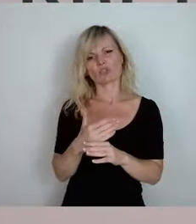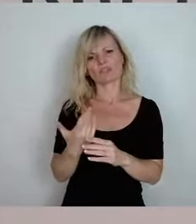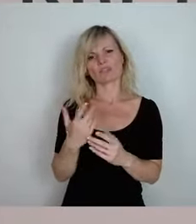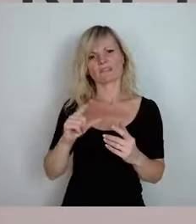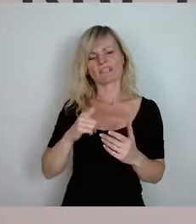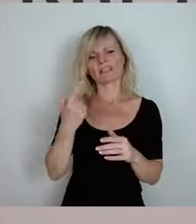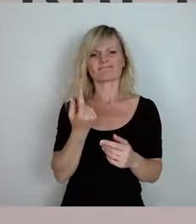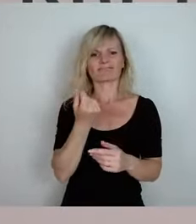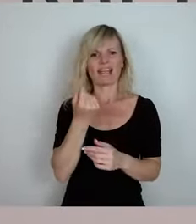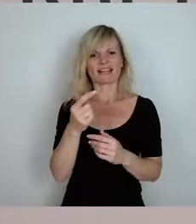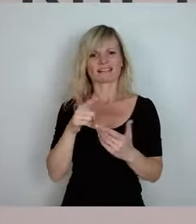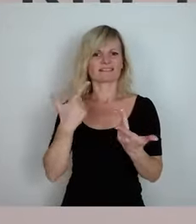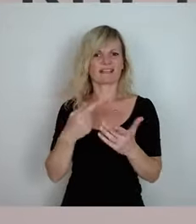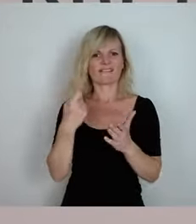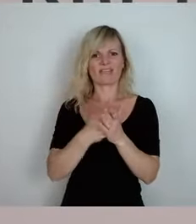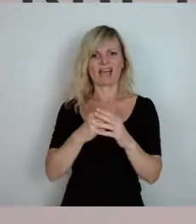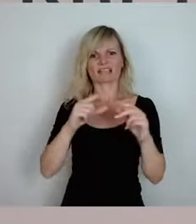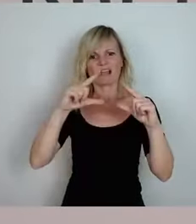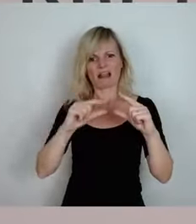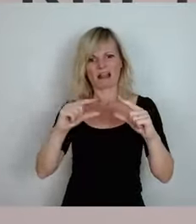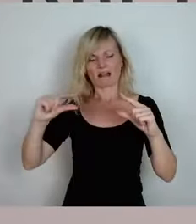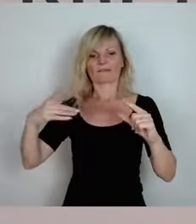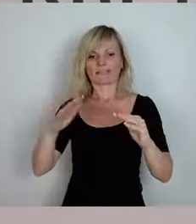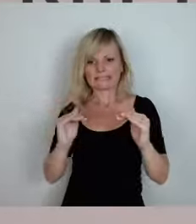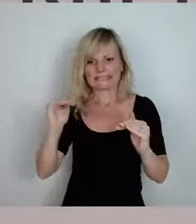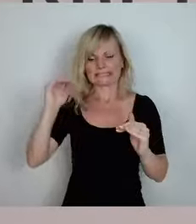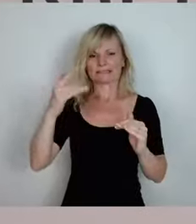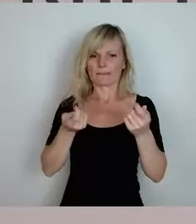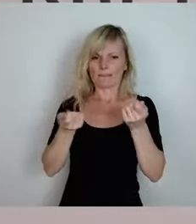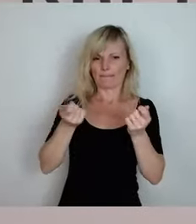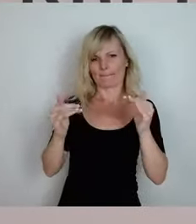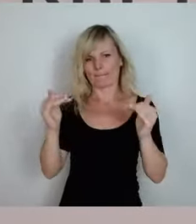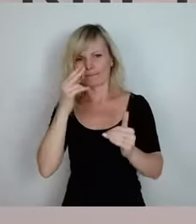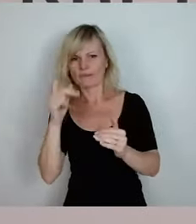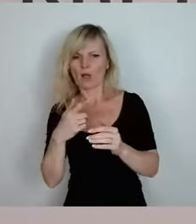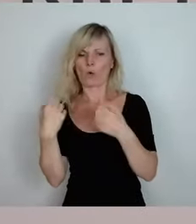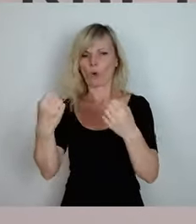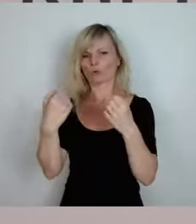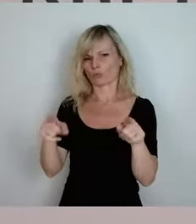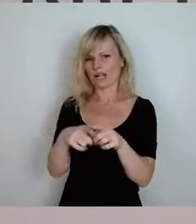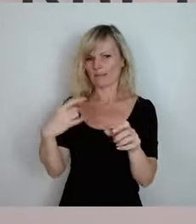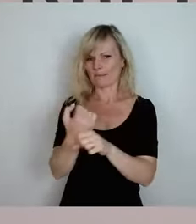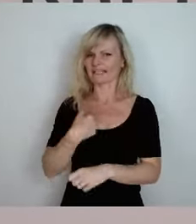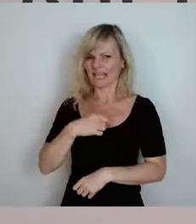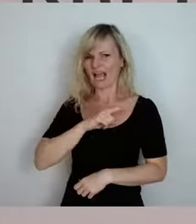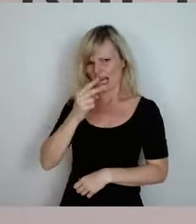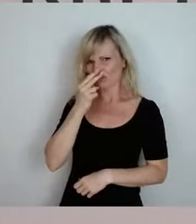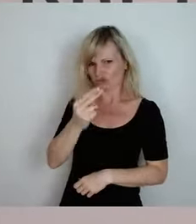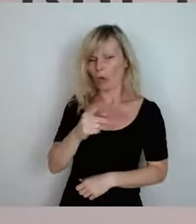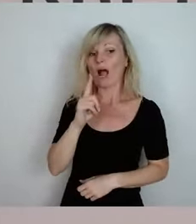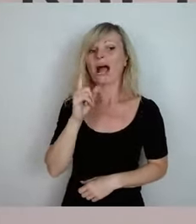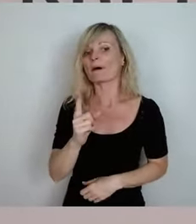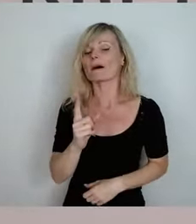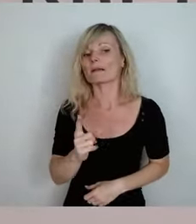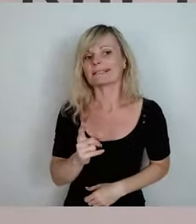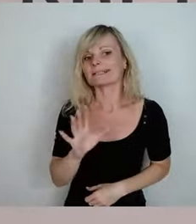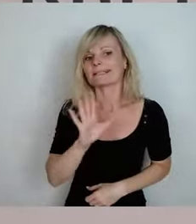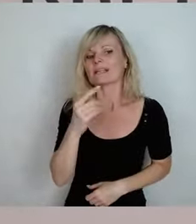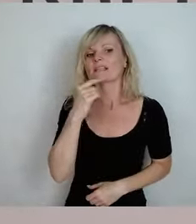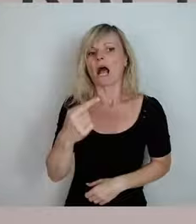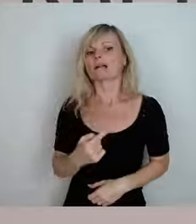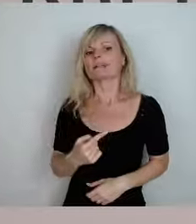muss man mal wieder nachsteuern, das haben wir auch bei den Fahrzeugen gemacht. Das gucke ich mir an. Einverstanden? Aber ich will jetzt nicht so rausgehen und sagen,